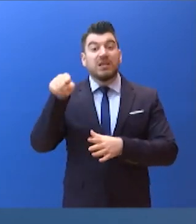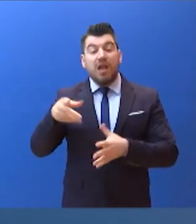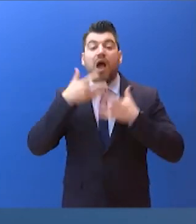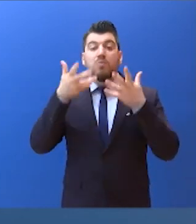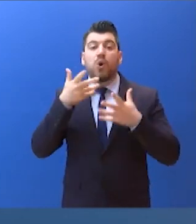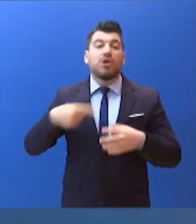ελληνικό λαό.